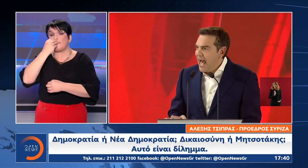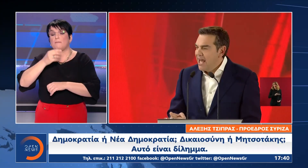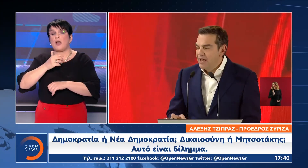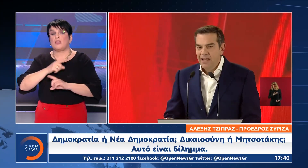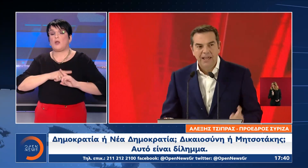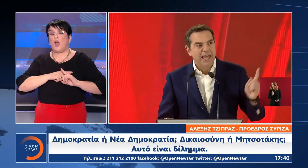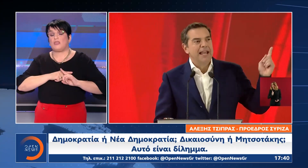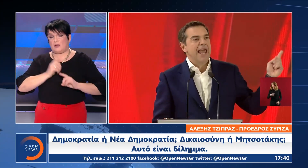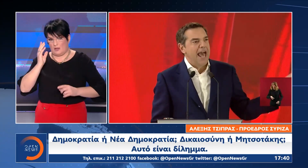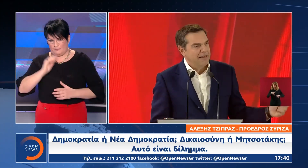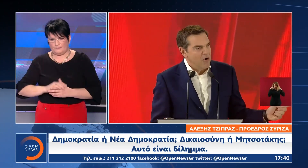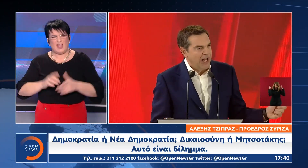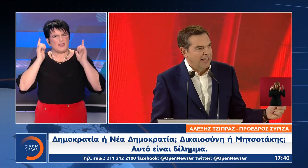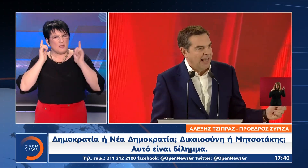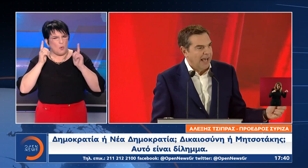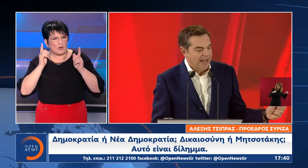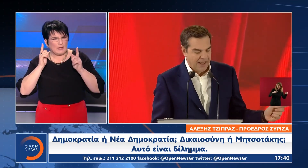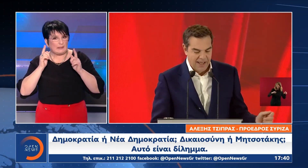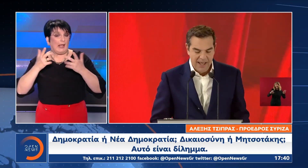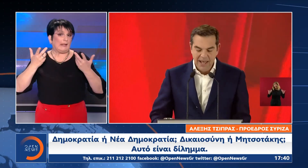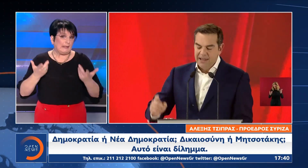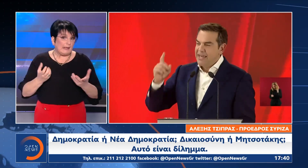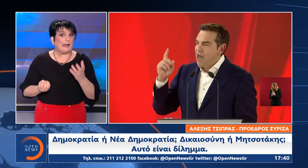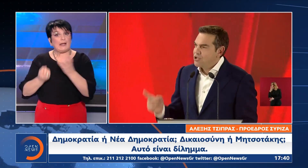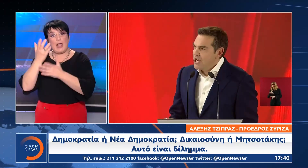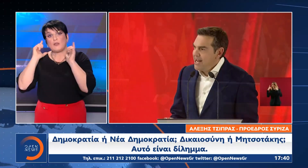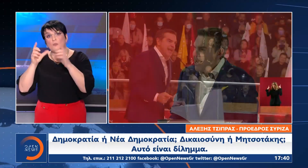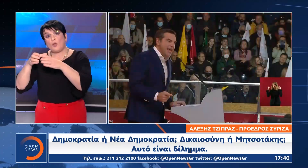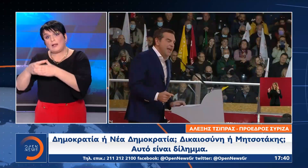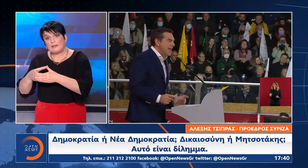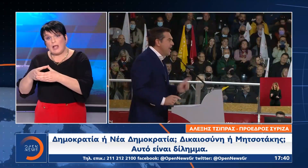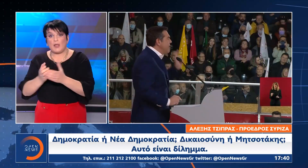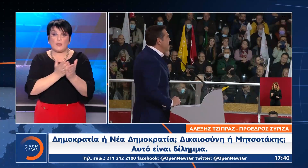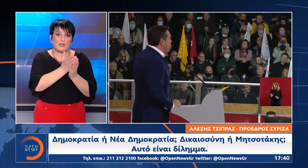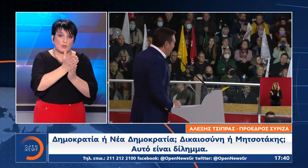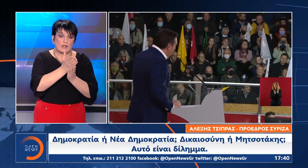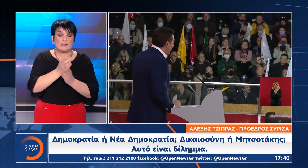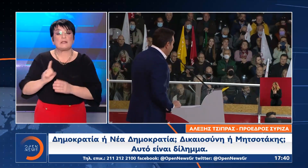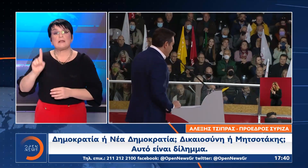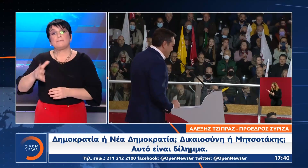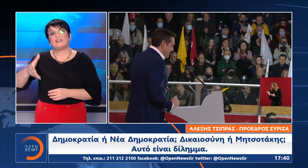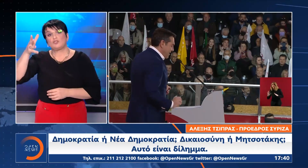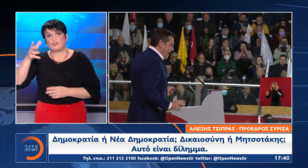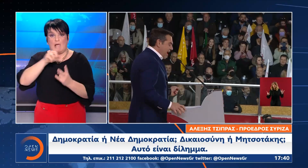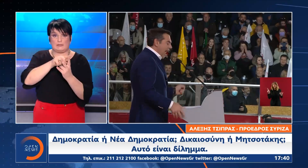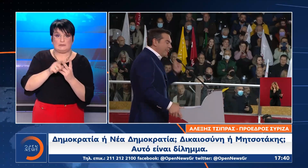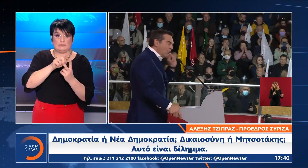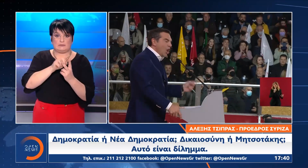Δημοκρατία ή νέα δημοκρατία. Δικαιοσύνη ή Μητσοτάκης.